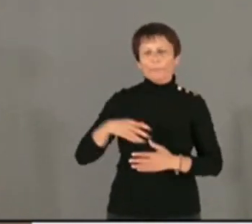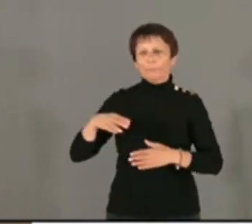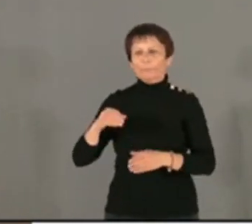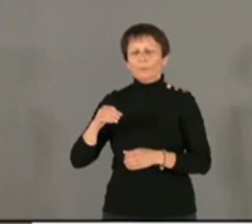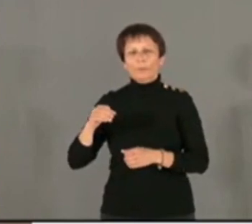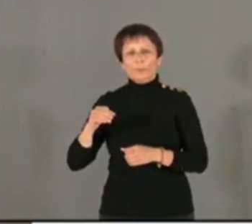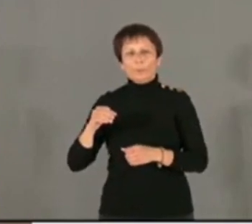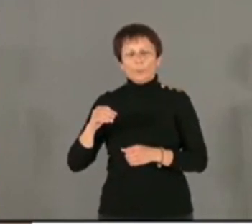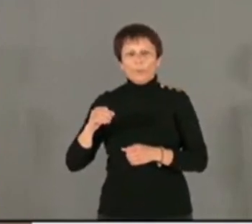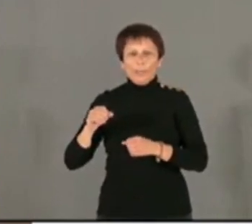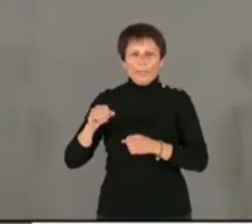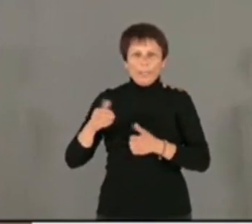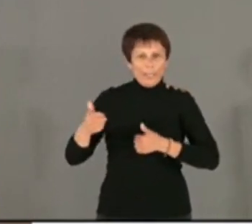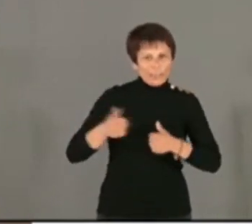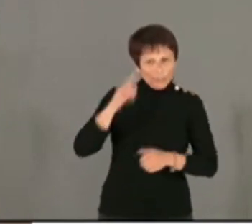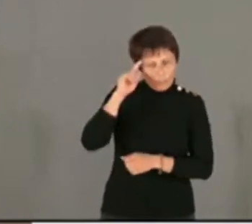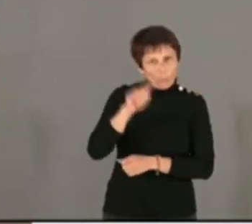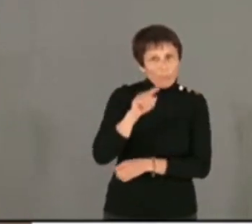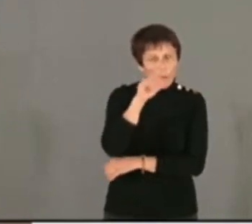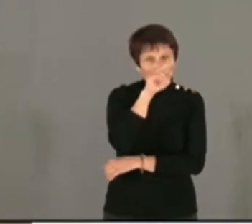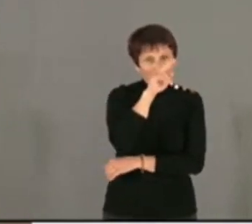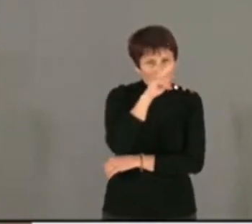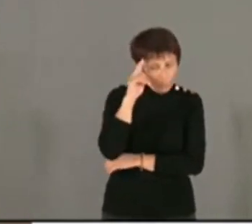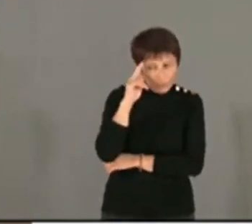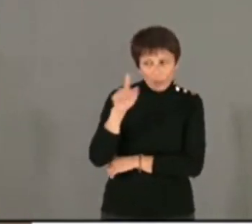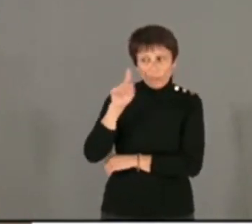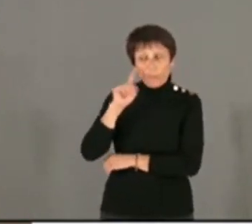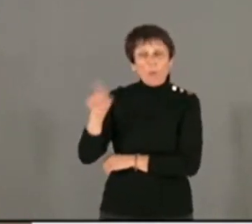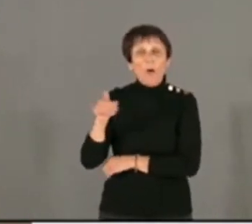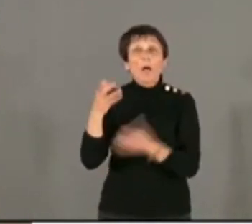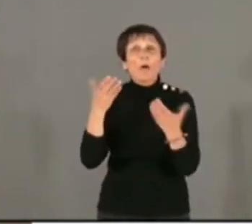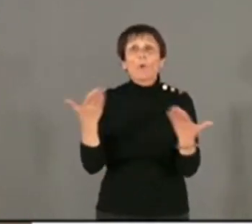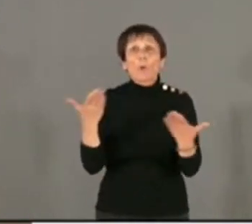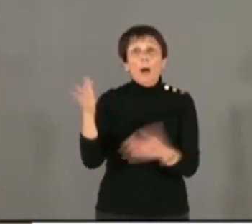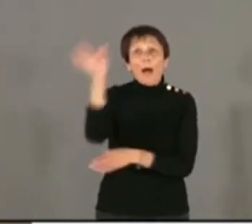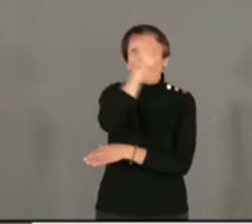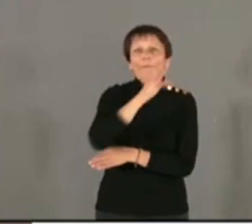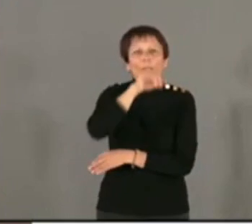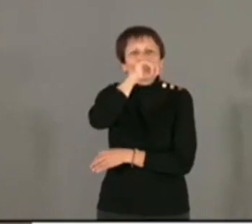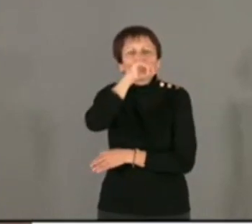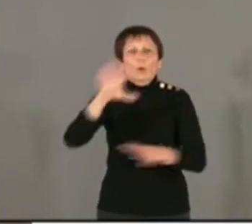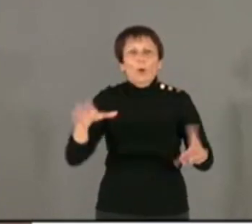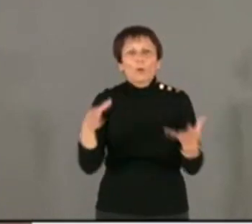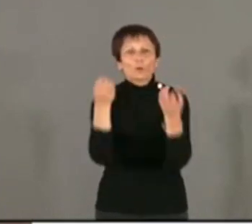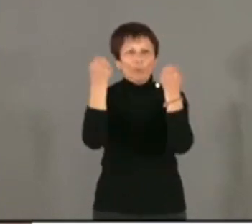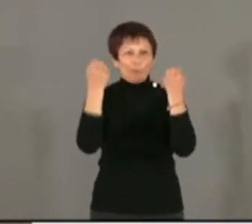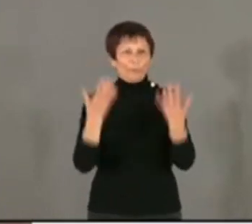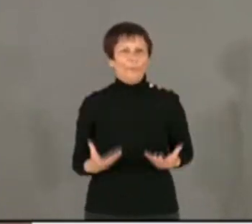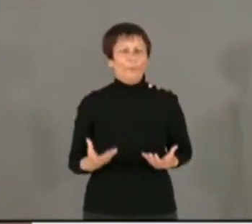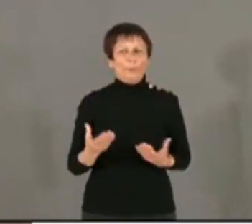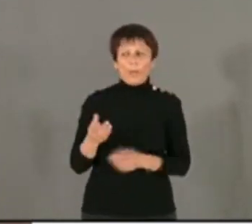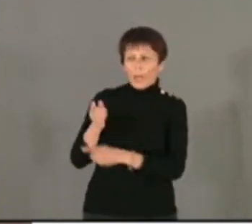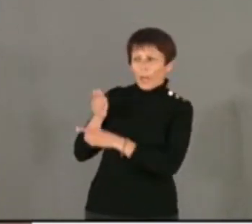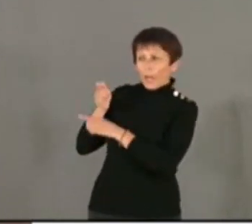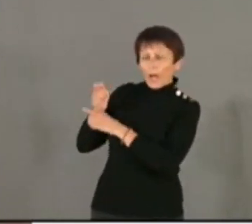il a servi aussi la République parce qu'il était avant tout un serviteur de la France, un amoureux de la France. L'accusé